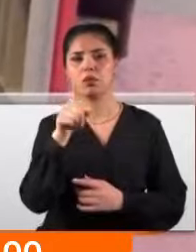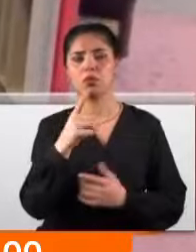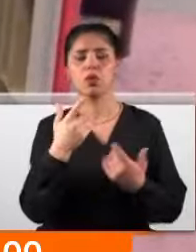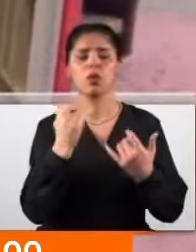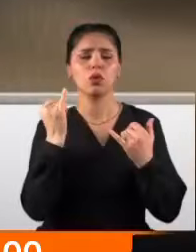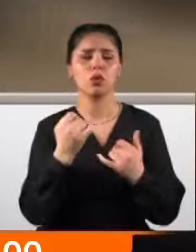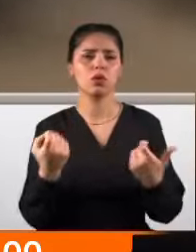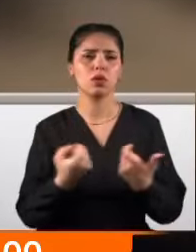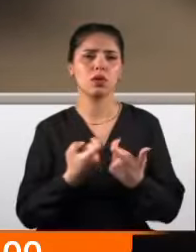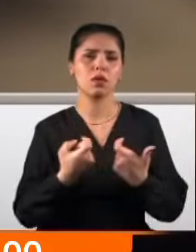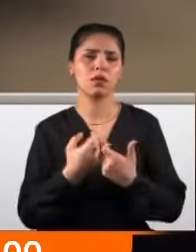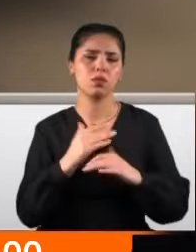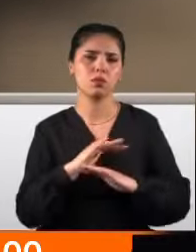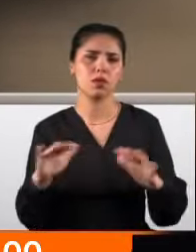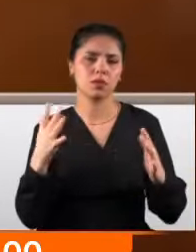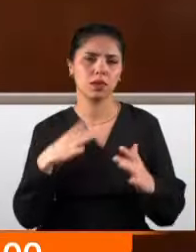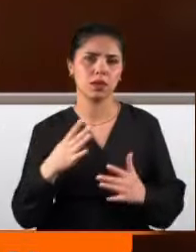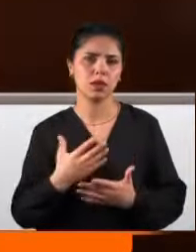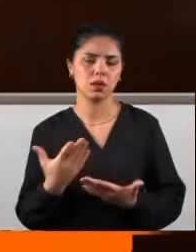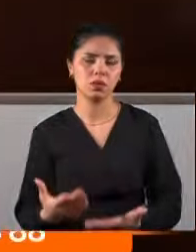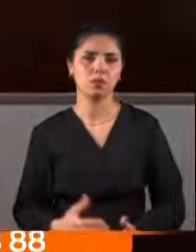savaşın bir an önce sona ermesi.